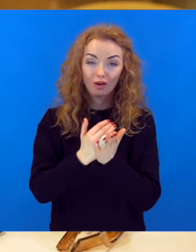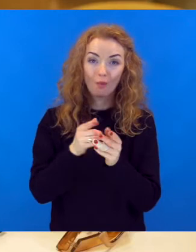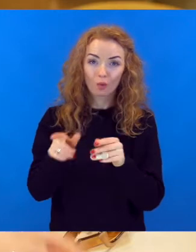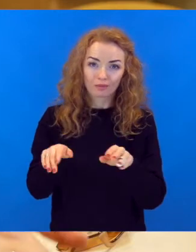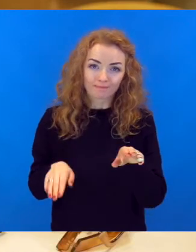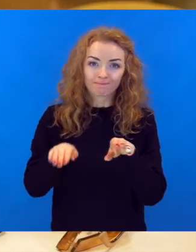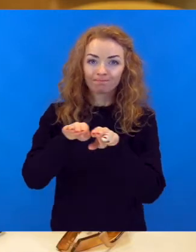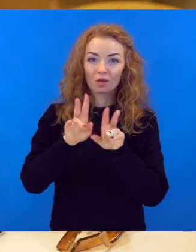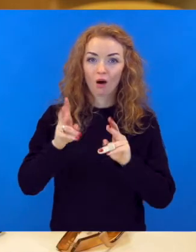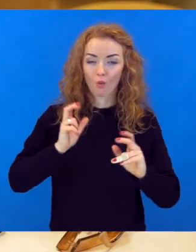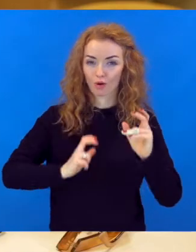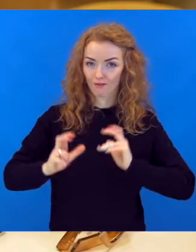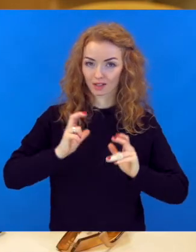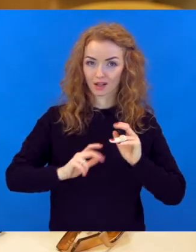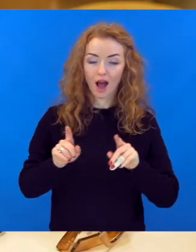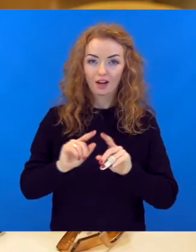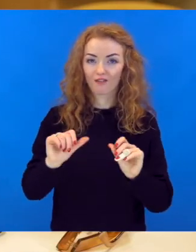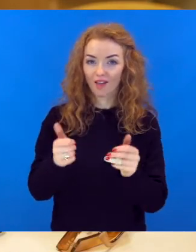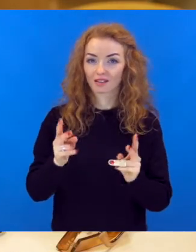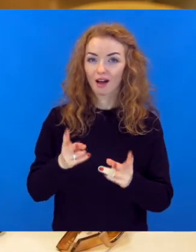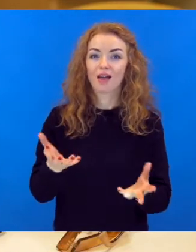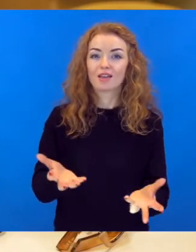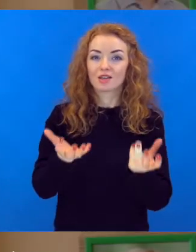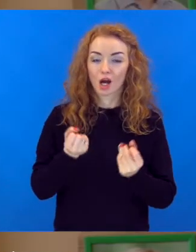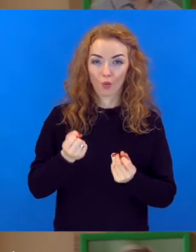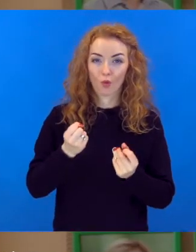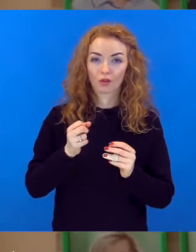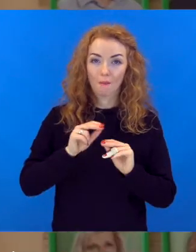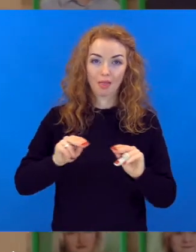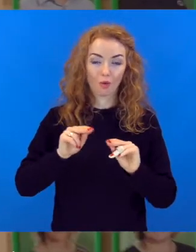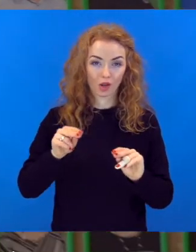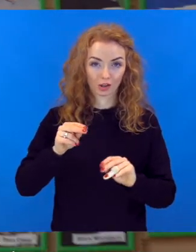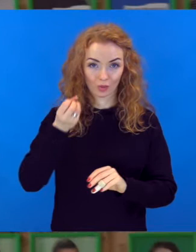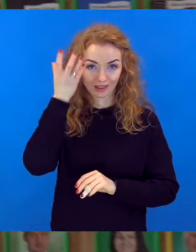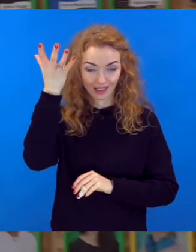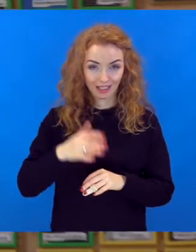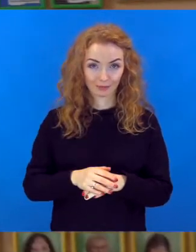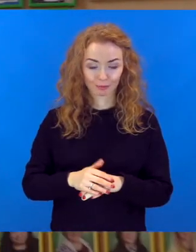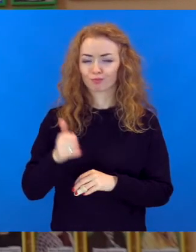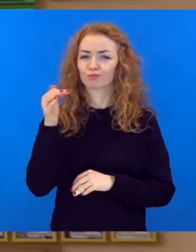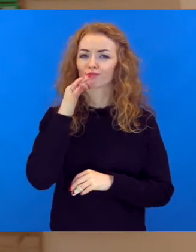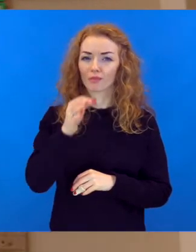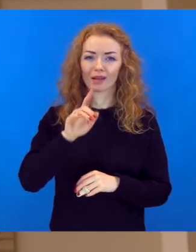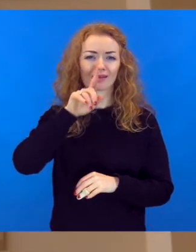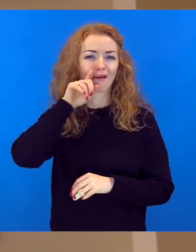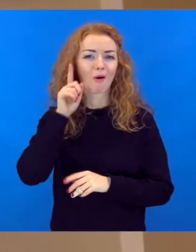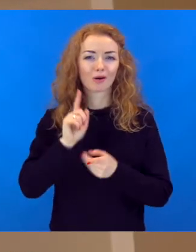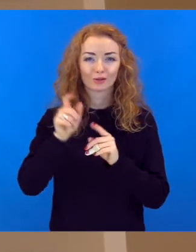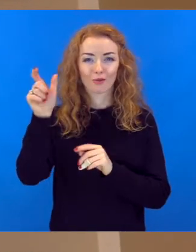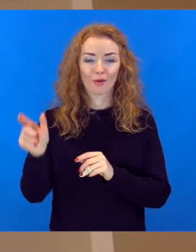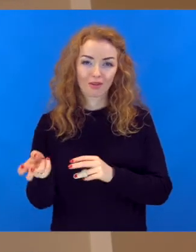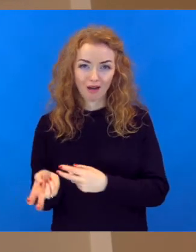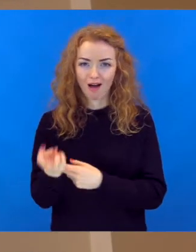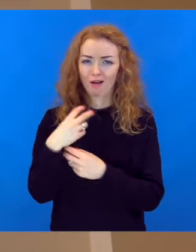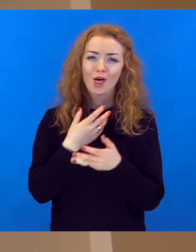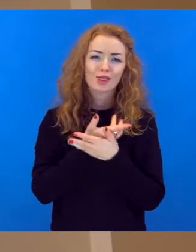ir kaut kas līdzīgs pielīdzināts kopā ar universitātēm arī veids, kā iegūt pedagoģisko izglītību. Jaunie skolotāji pie mums nonāk